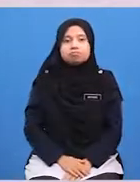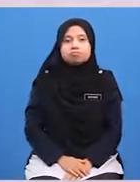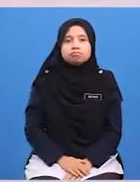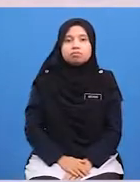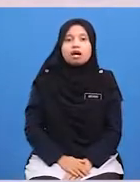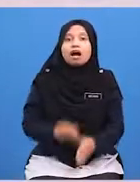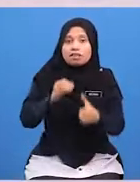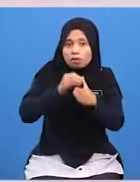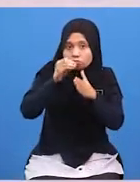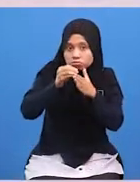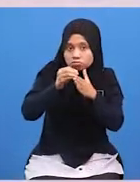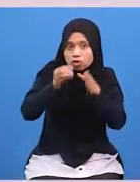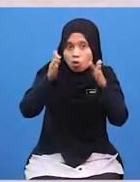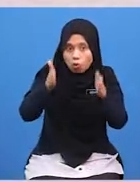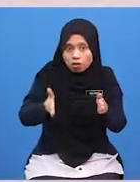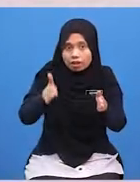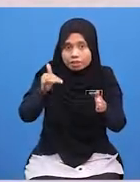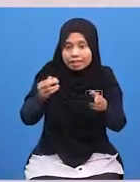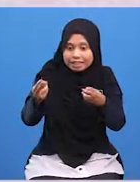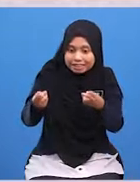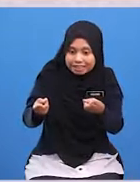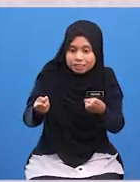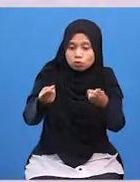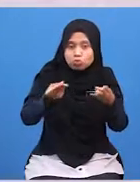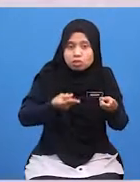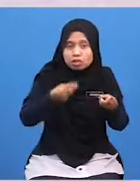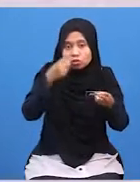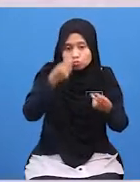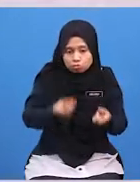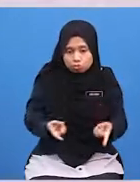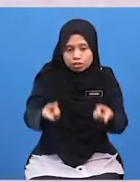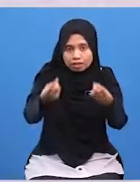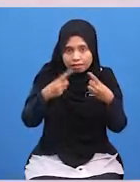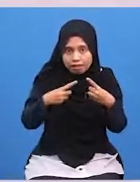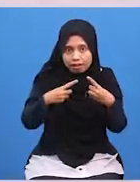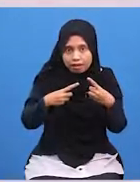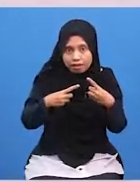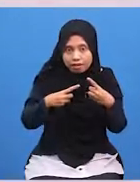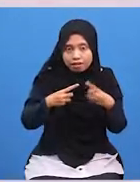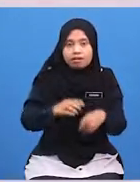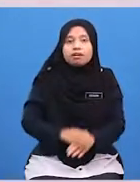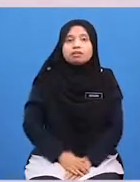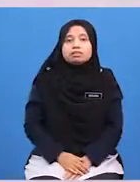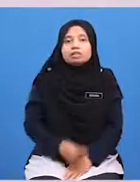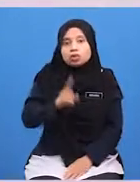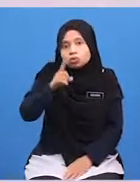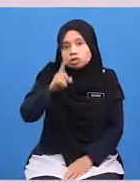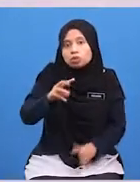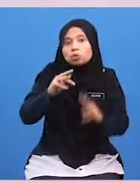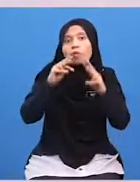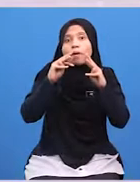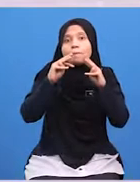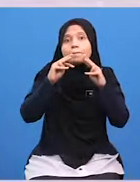Atau Orang yang diundang Untuk menghadiri Atau menziarahi Sesuatu